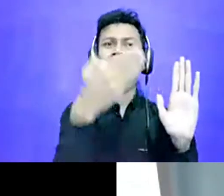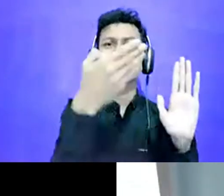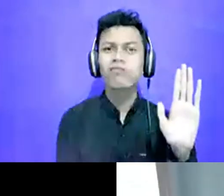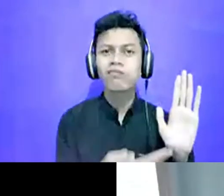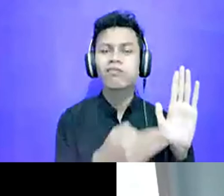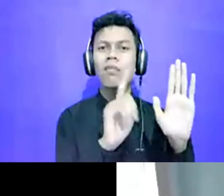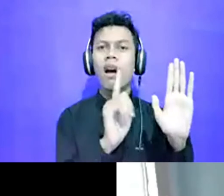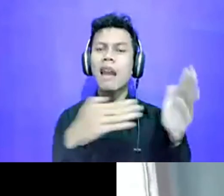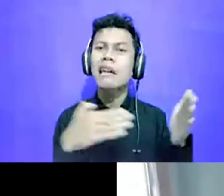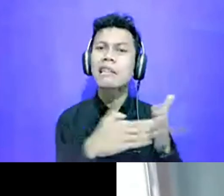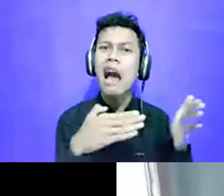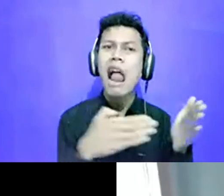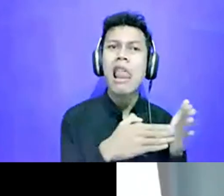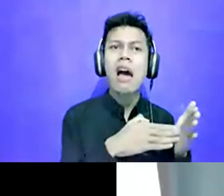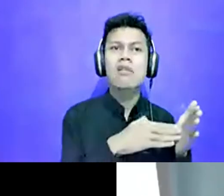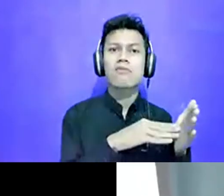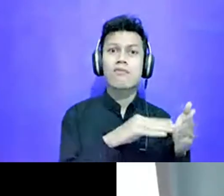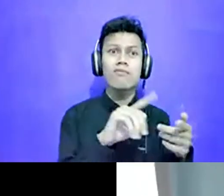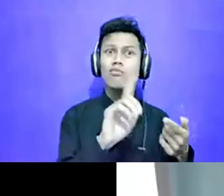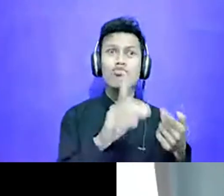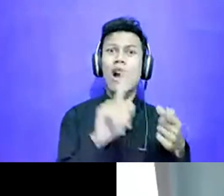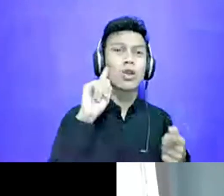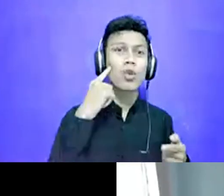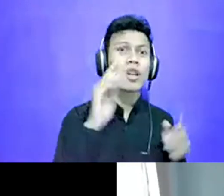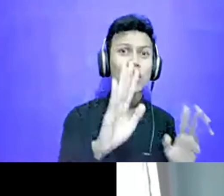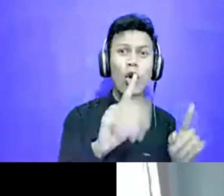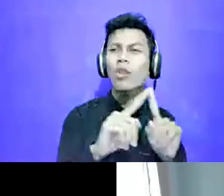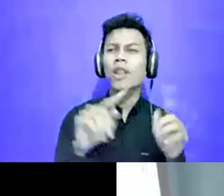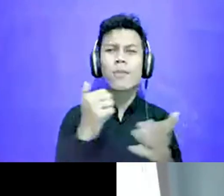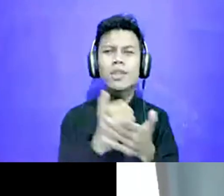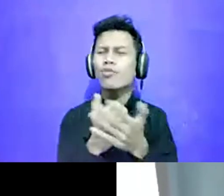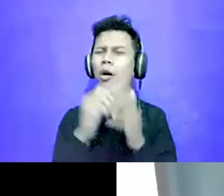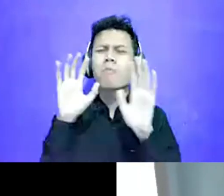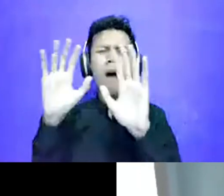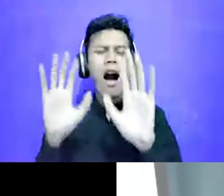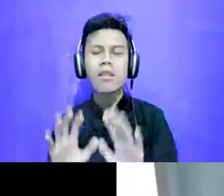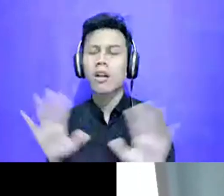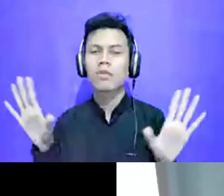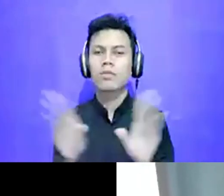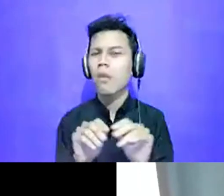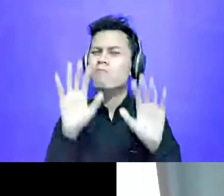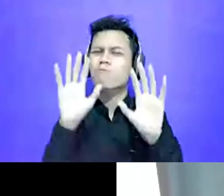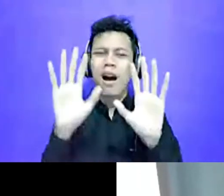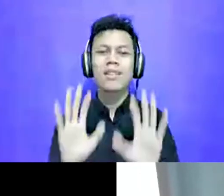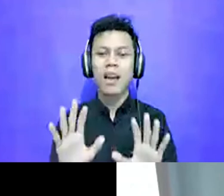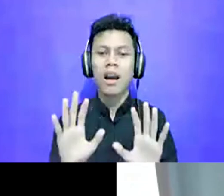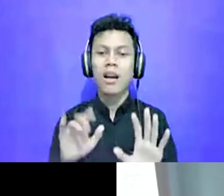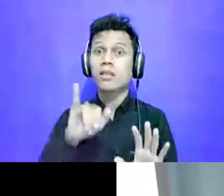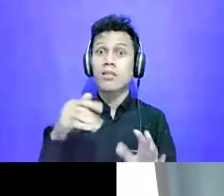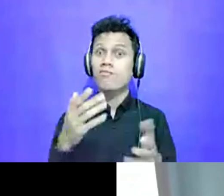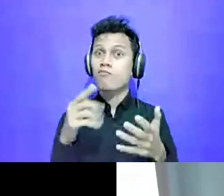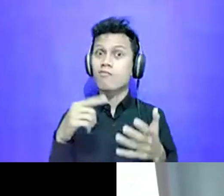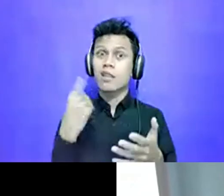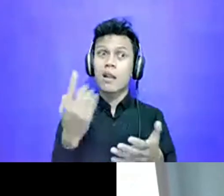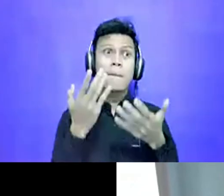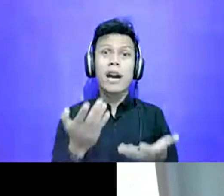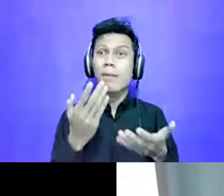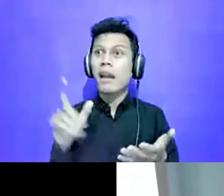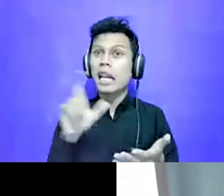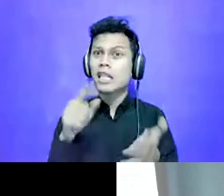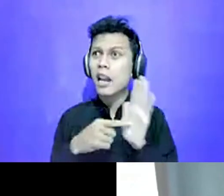kendala itu bukan cuman temannya Mas Fikri. Tapi ada banyak, jumlahnya ada banyak. Nah, bagaimana kita bisa menunjukkan itu?